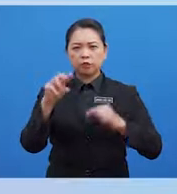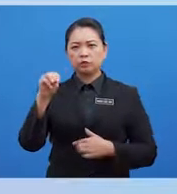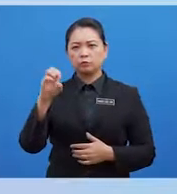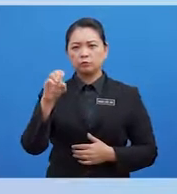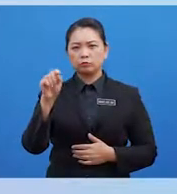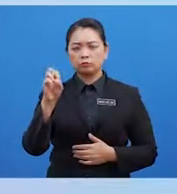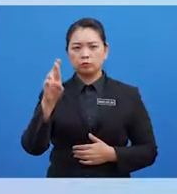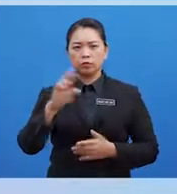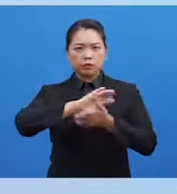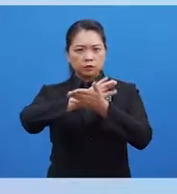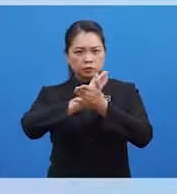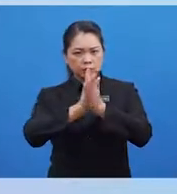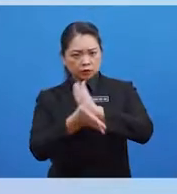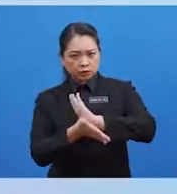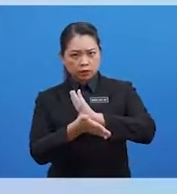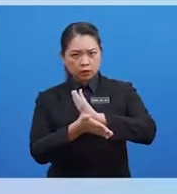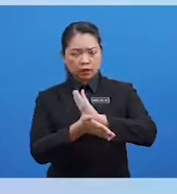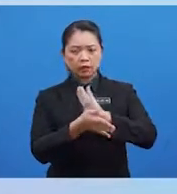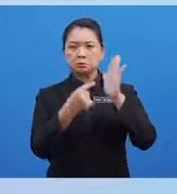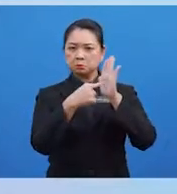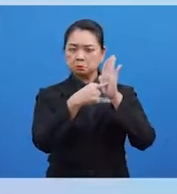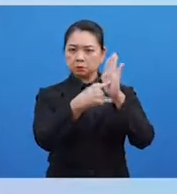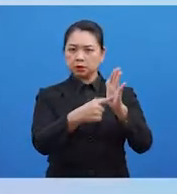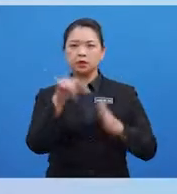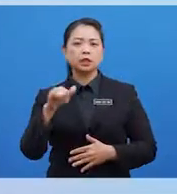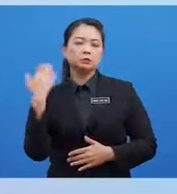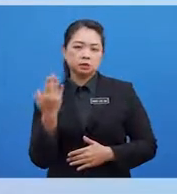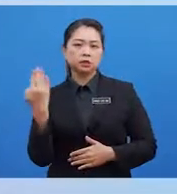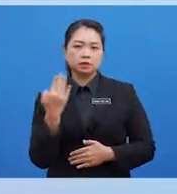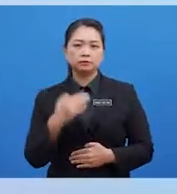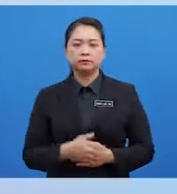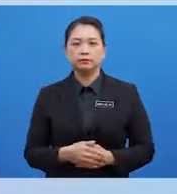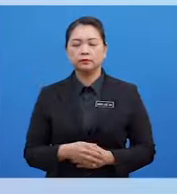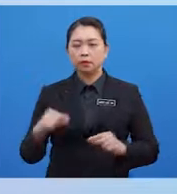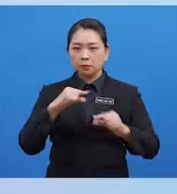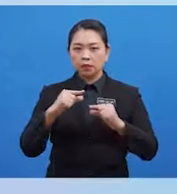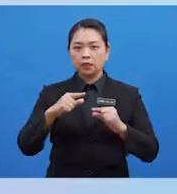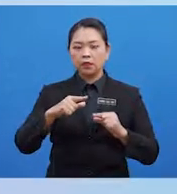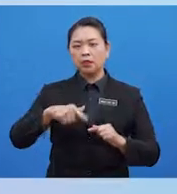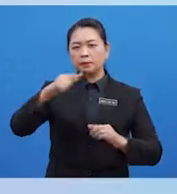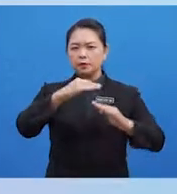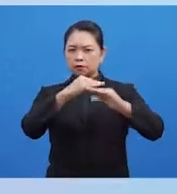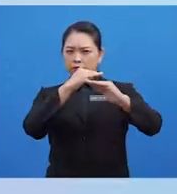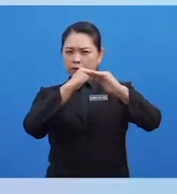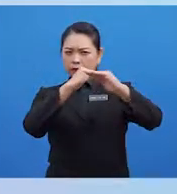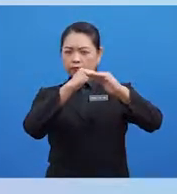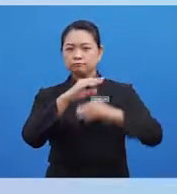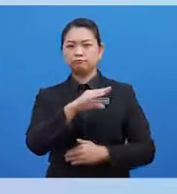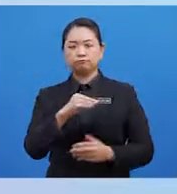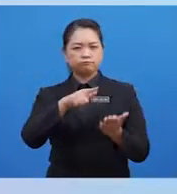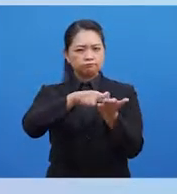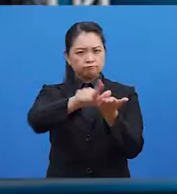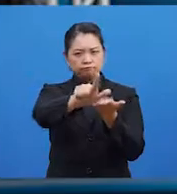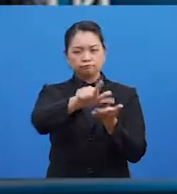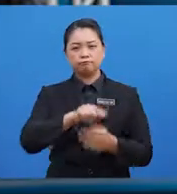menjadi automatik dan persembahan akan menjadi lebih biasa Pergerakan pula akan menjadi lebih stabil dan